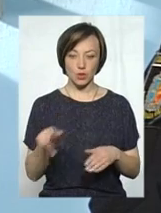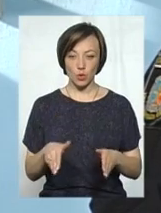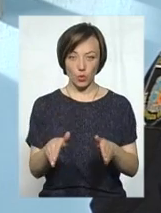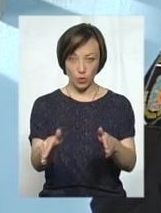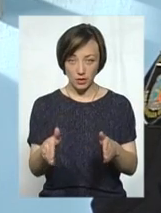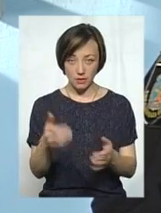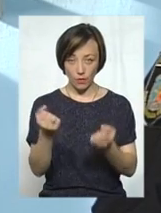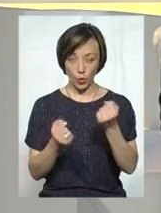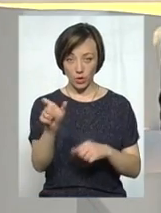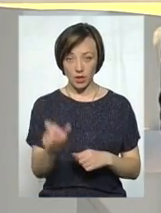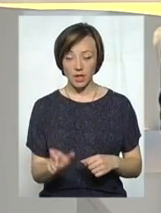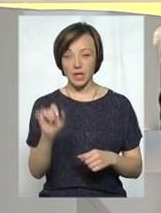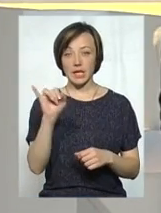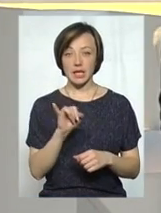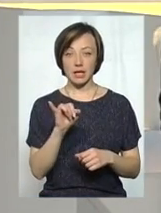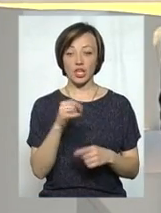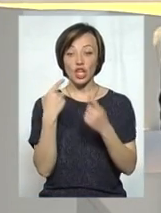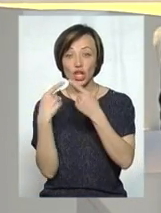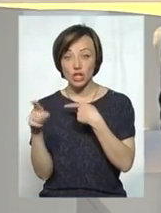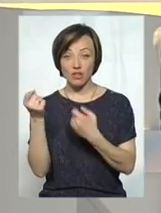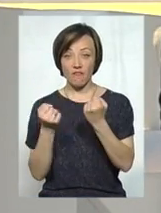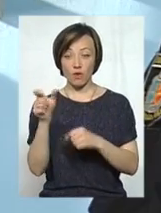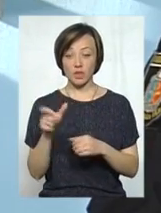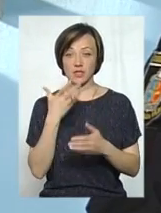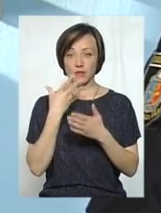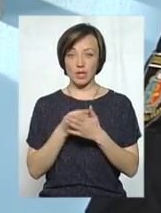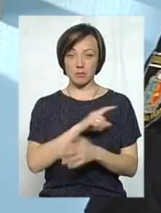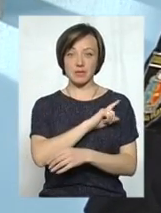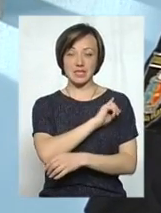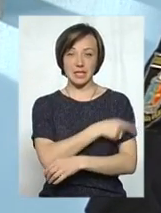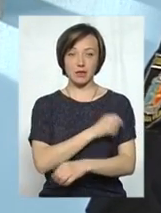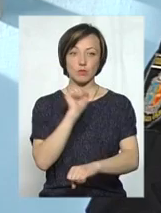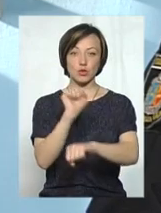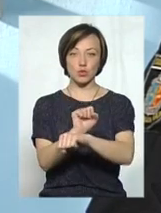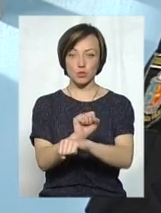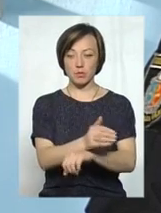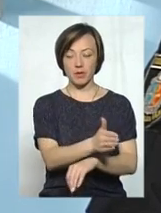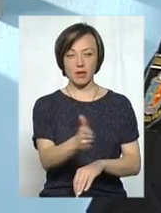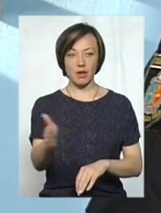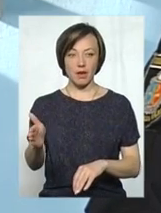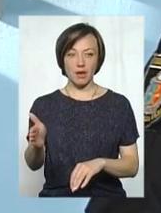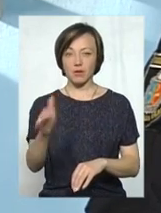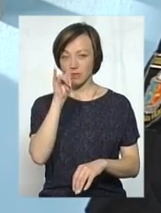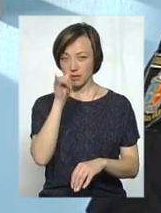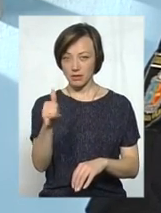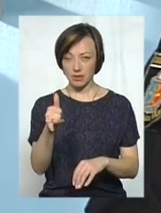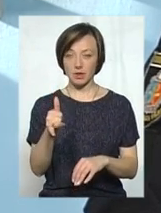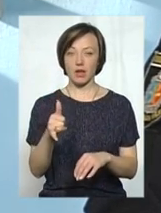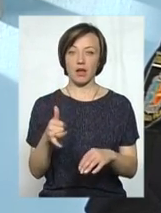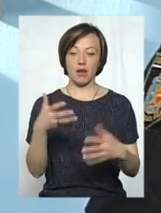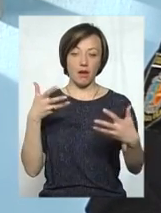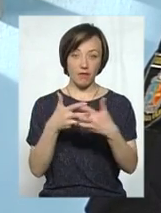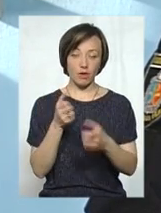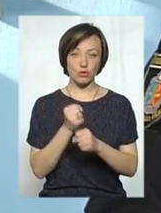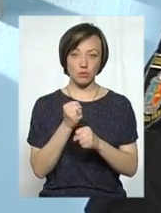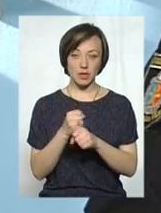всій дорозі, і водії його своїми силами зупиняють і не дають допустити дорожньо-транспортної